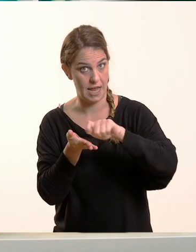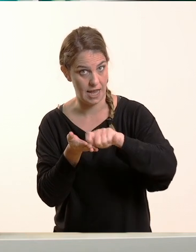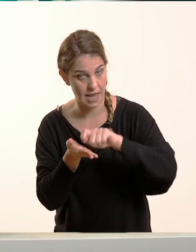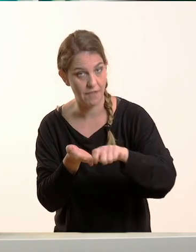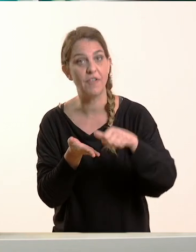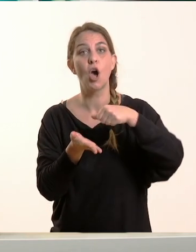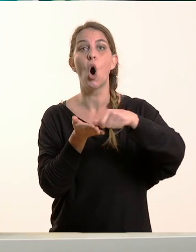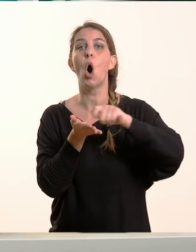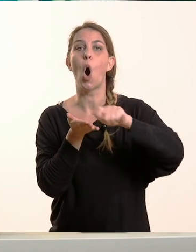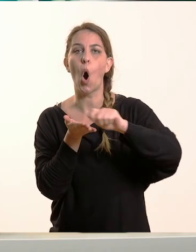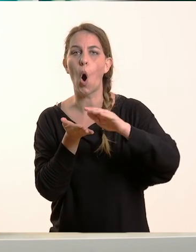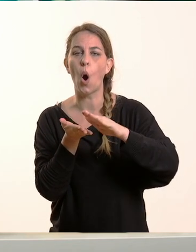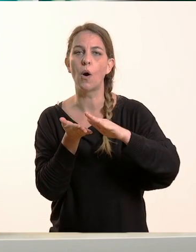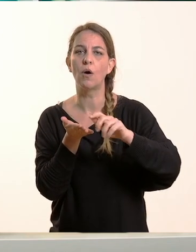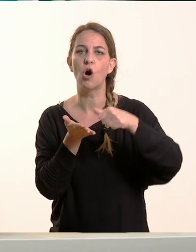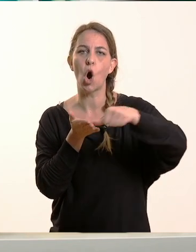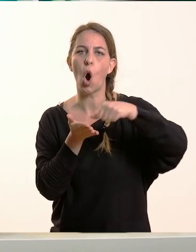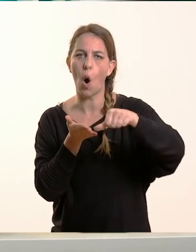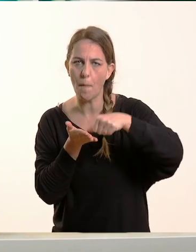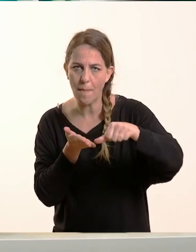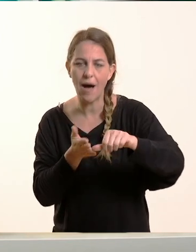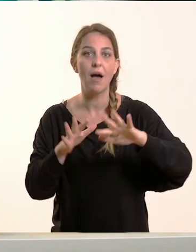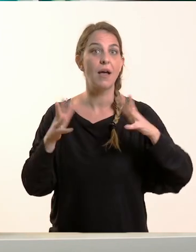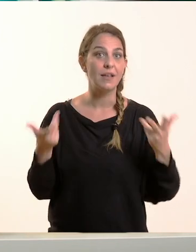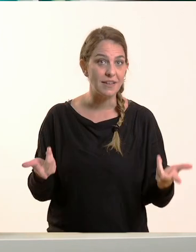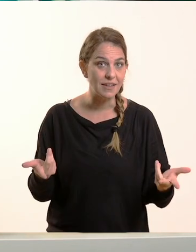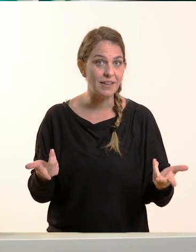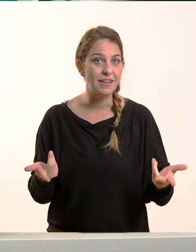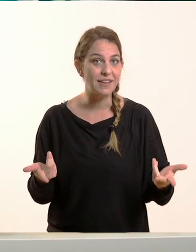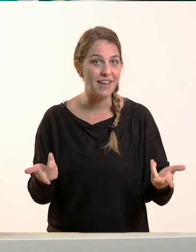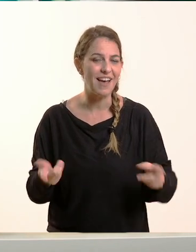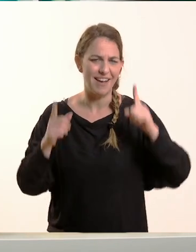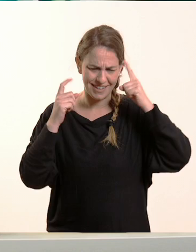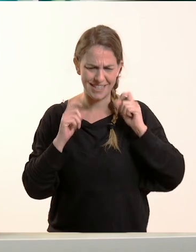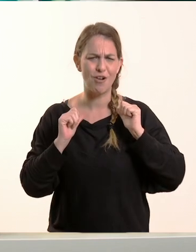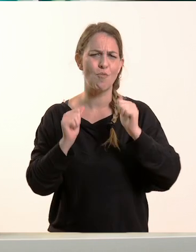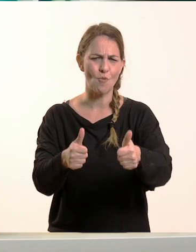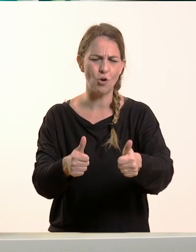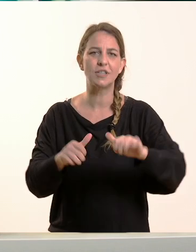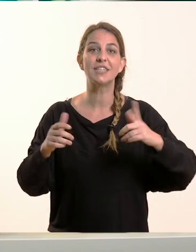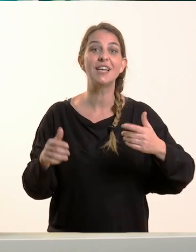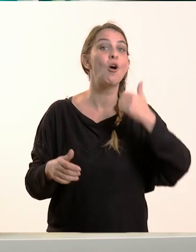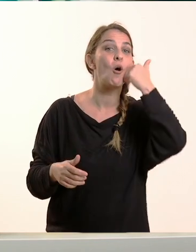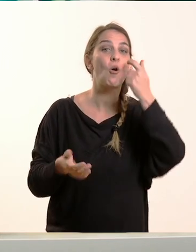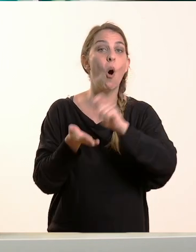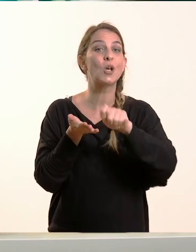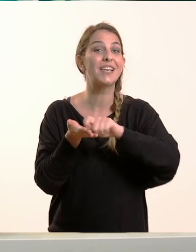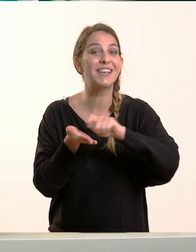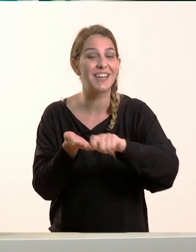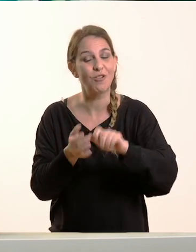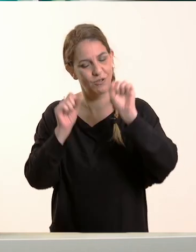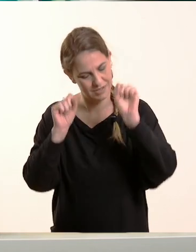και αν με ακούνε οι μαθητές μου από το σπίτι θα φωνάξουν «Και την κόκκινη ξυλομπογιά, κυρία!» Να έχουμε και την κόκκινη ξυλομπογιά.